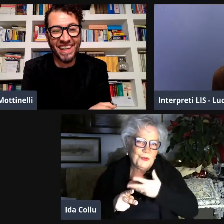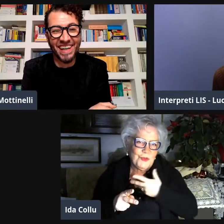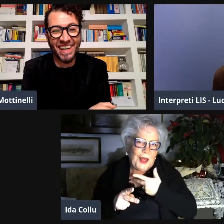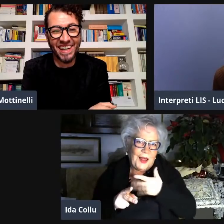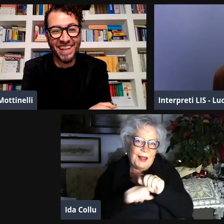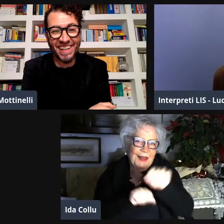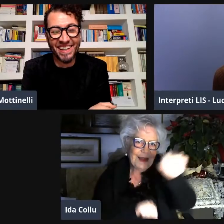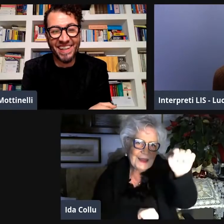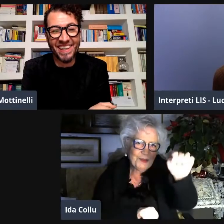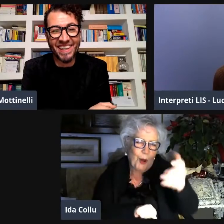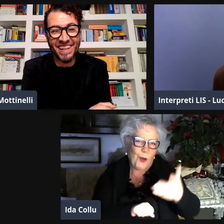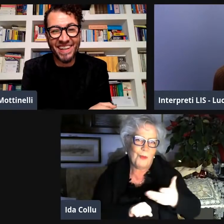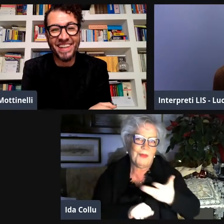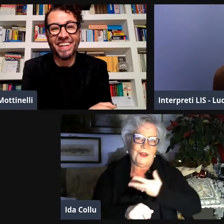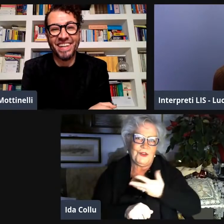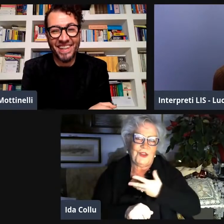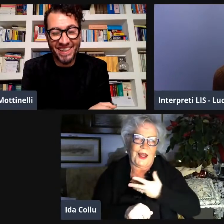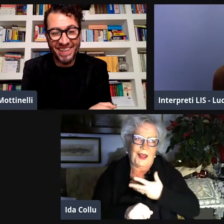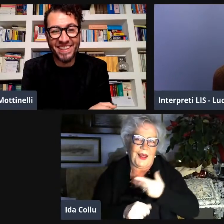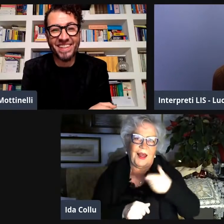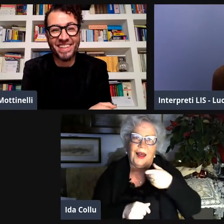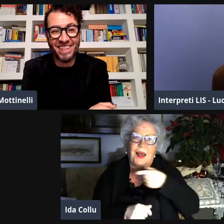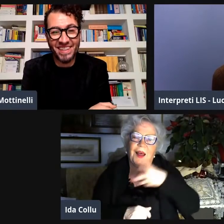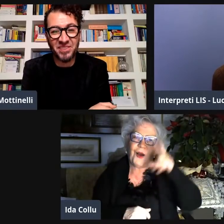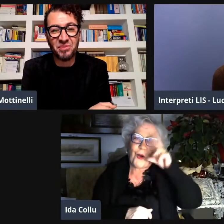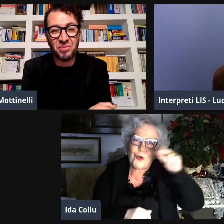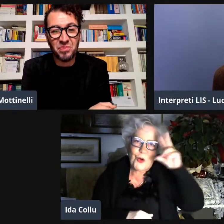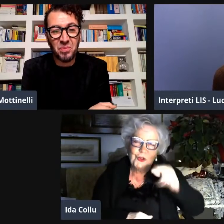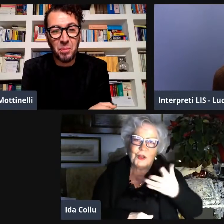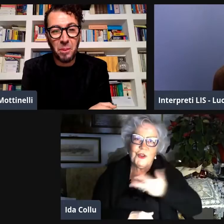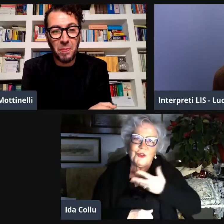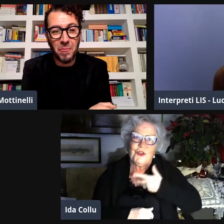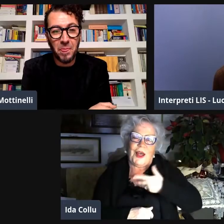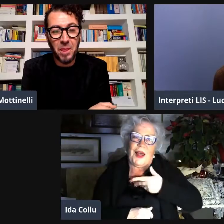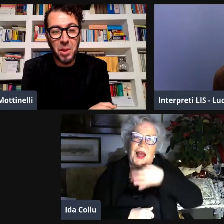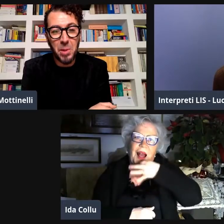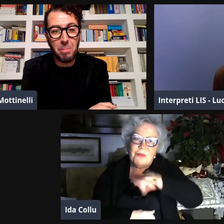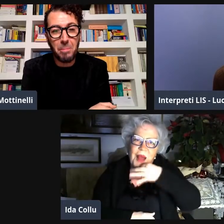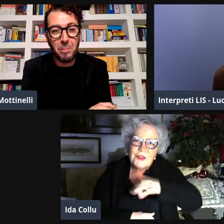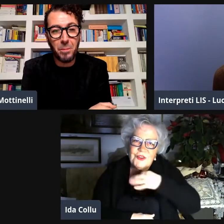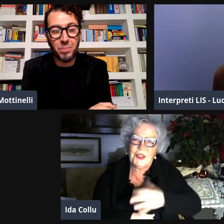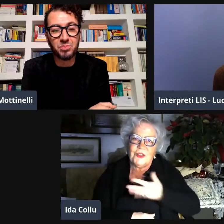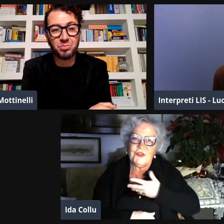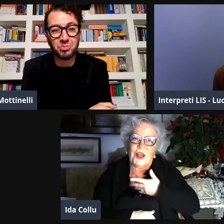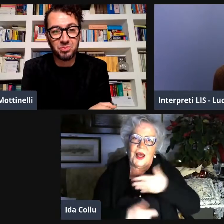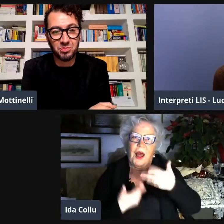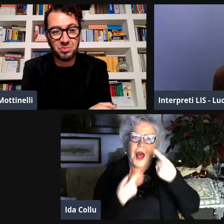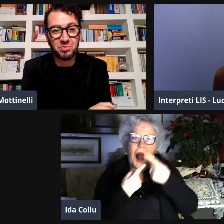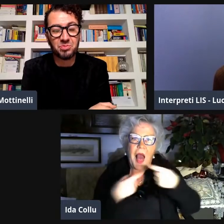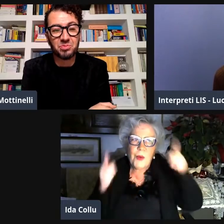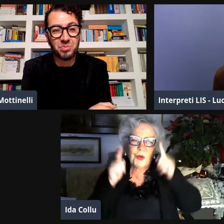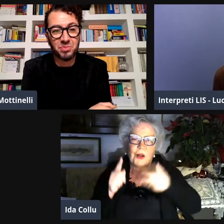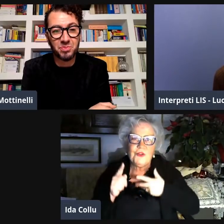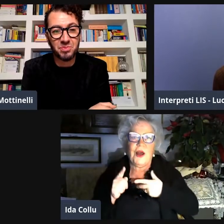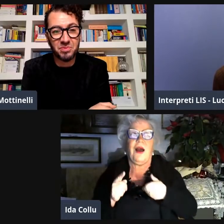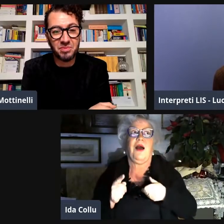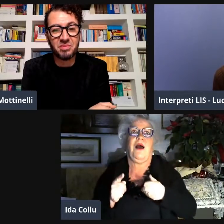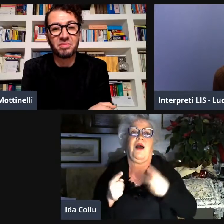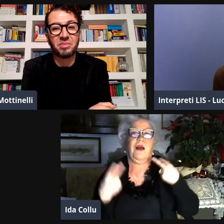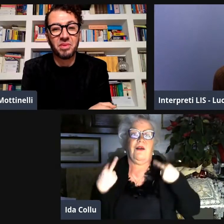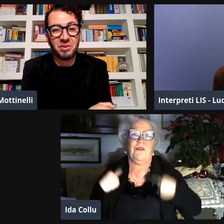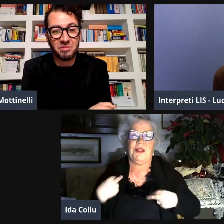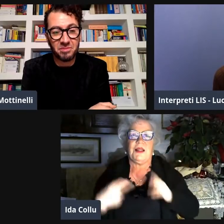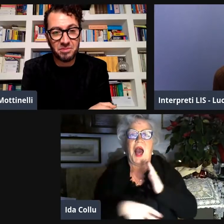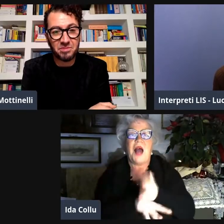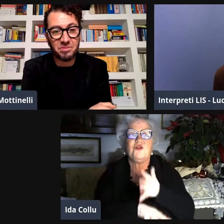Bisognava lottare con le unghie e con i denti, qui per prendere un diploma, per avere un riconoscimento delle proprie